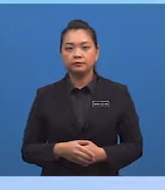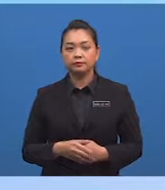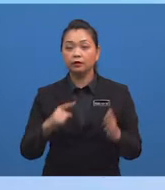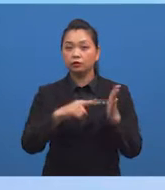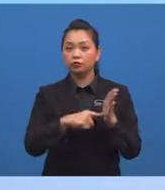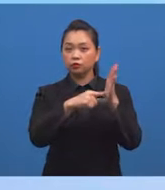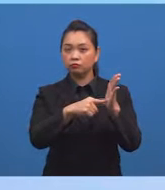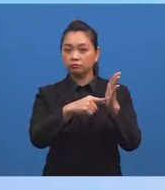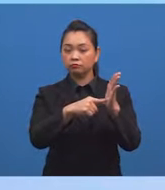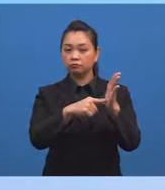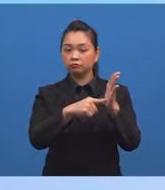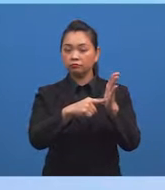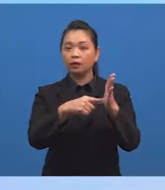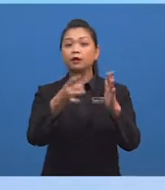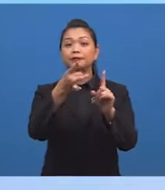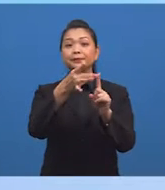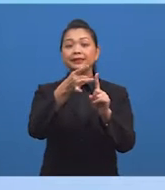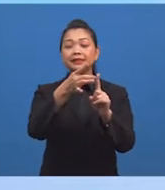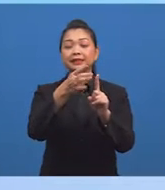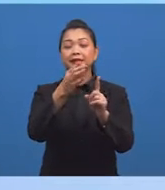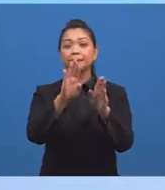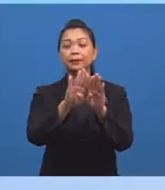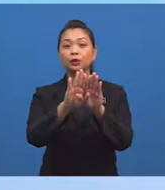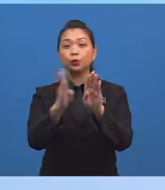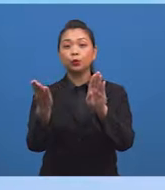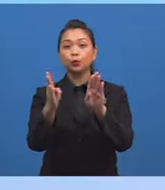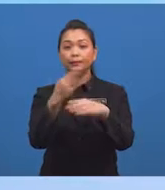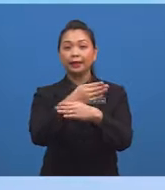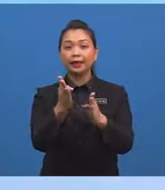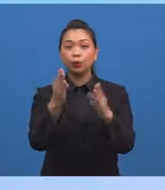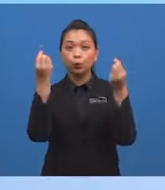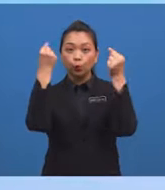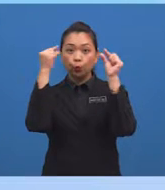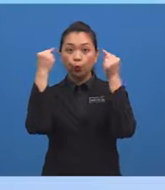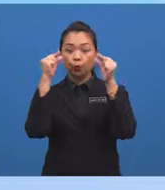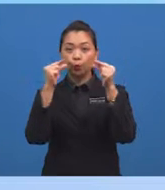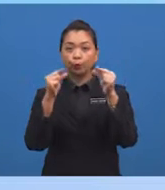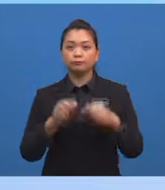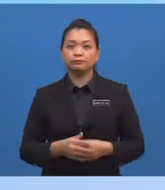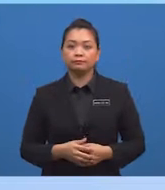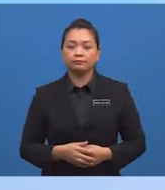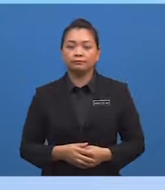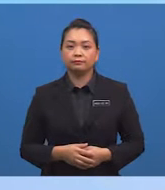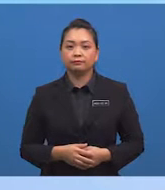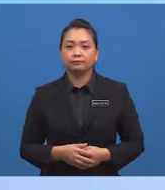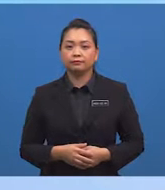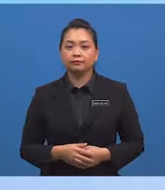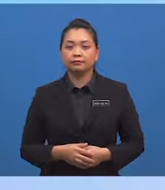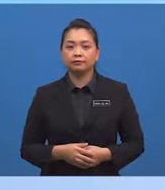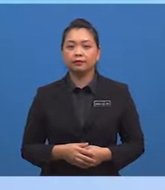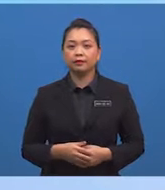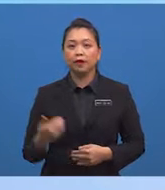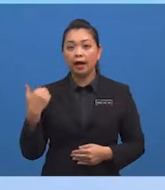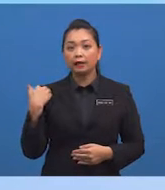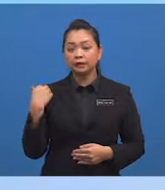ini menunjukkan grill pintu bilik guru Boleh Cikgu Izian bantu Dua